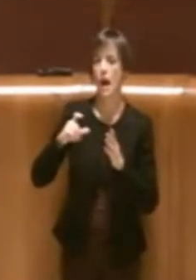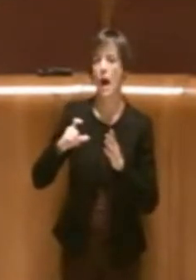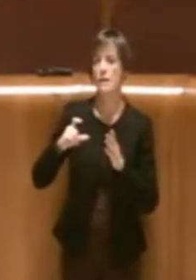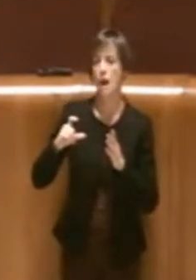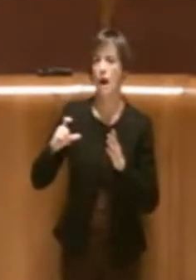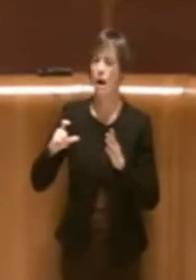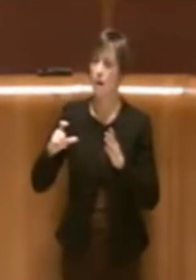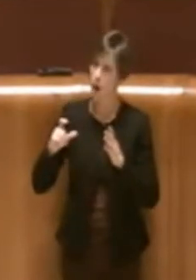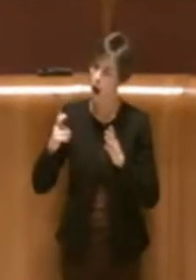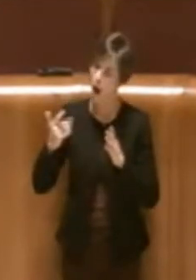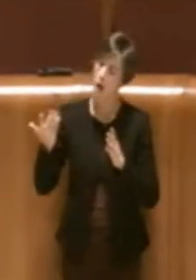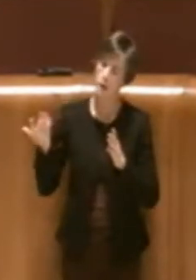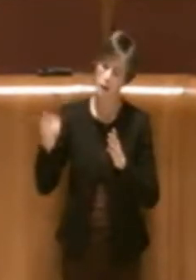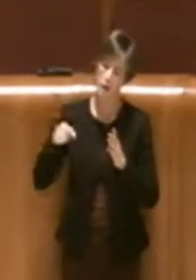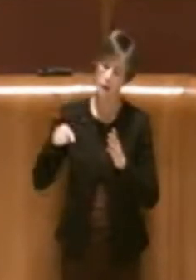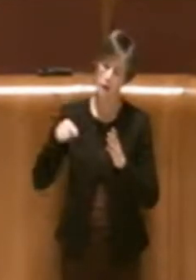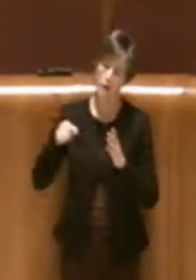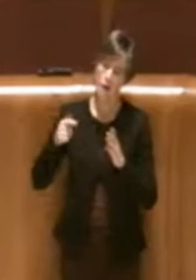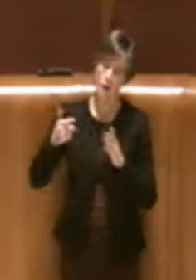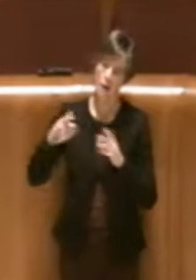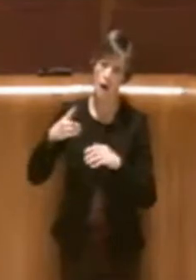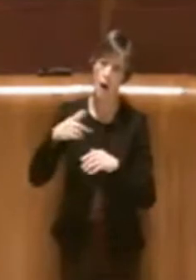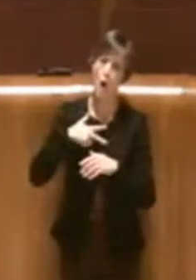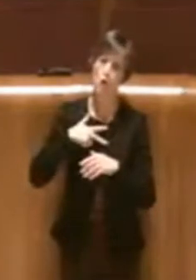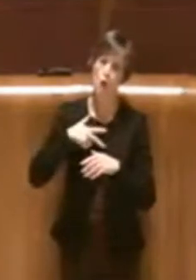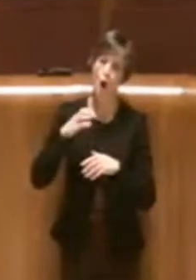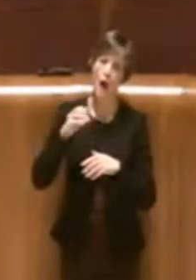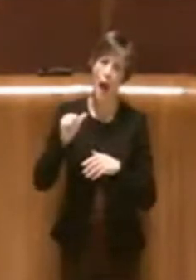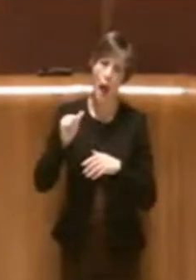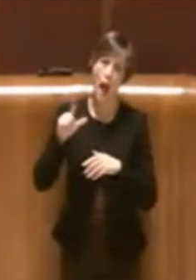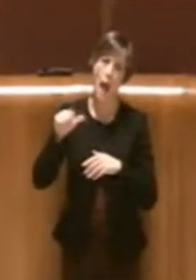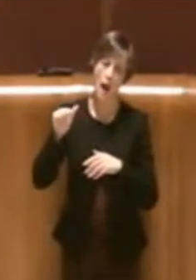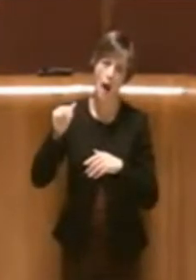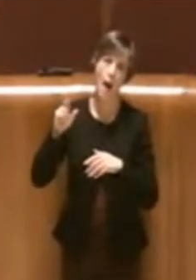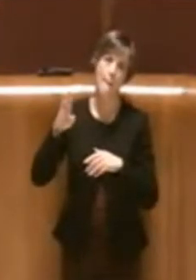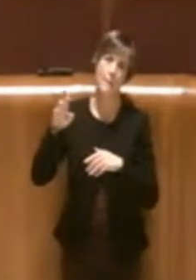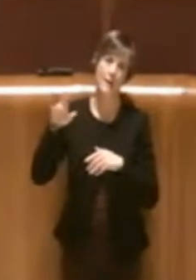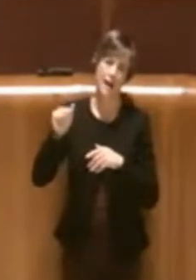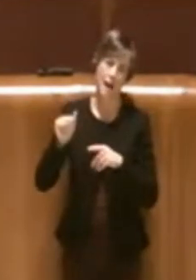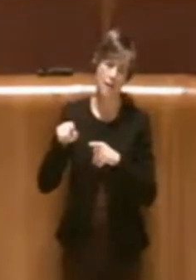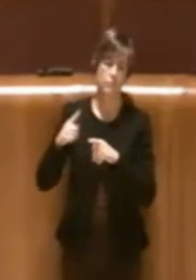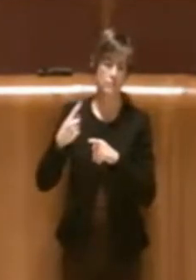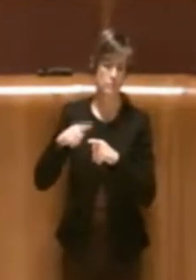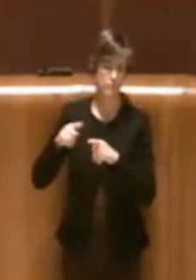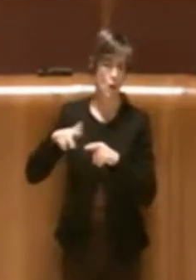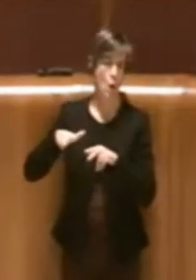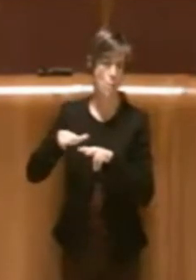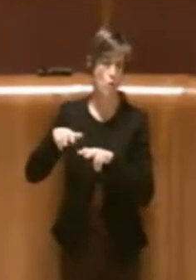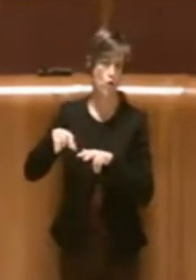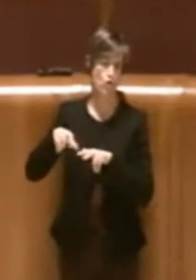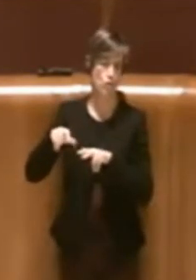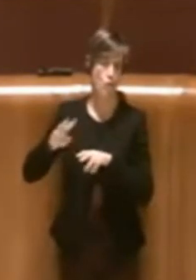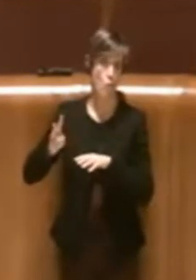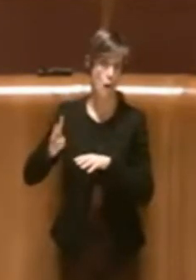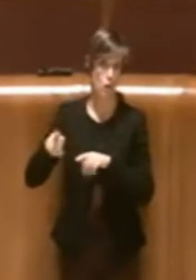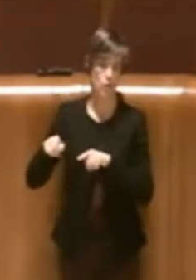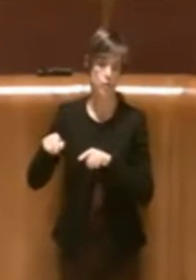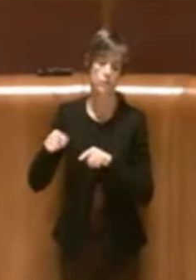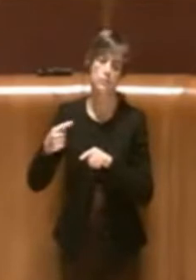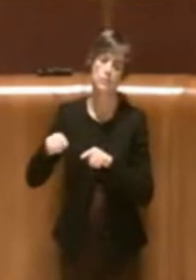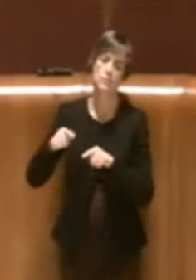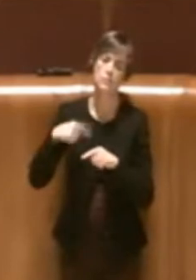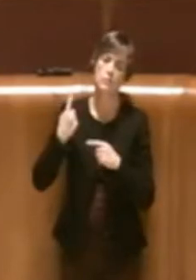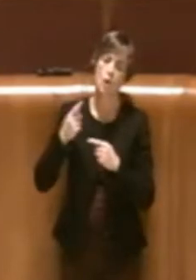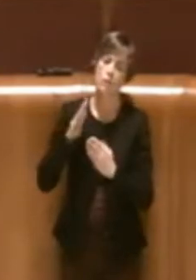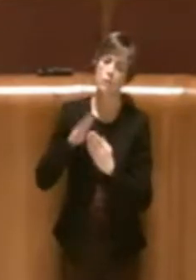Don Calabria, nel Municipio 14. Noi non siamo entrati nel merito della